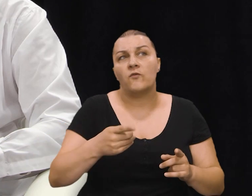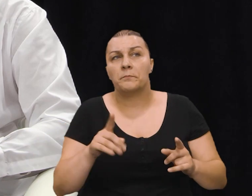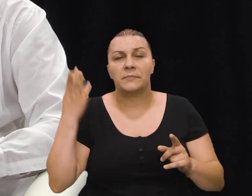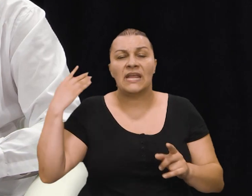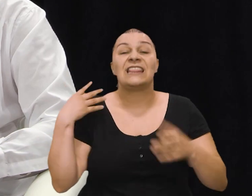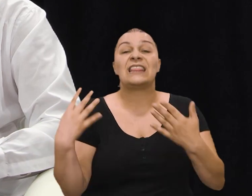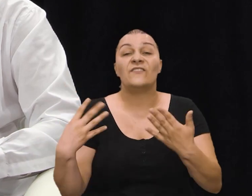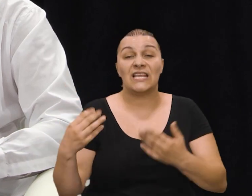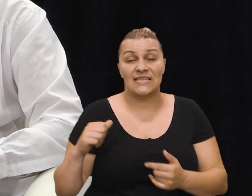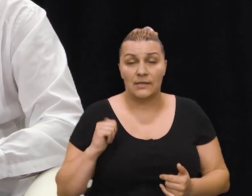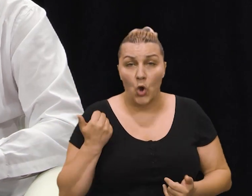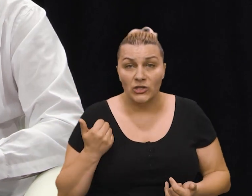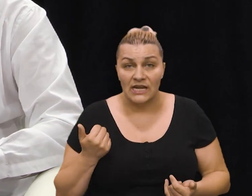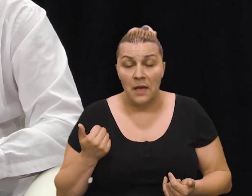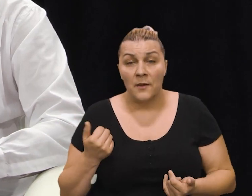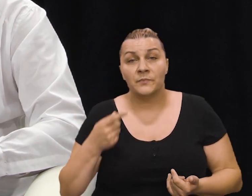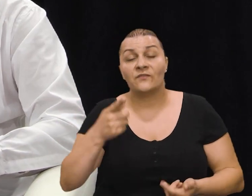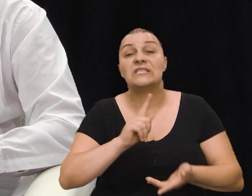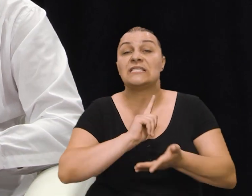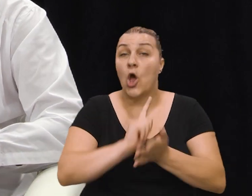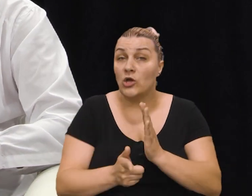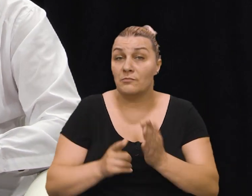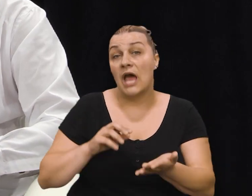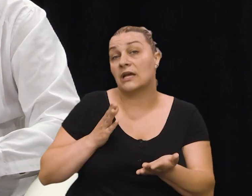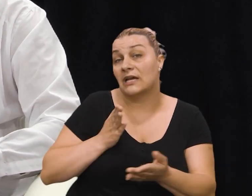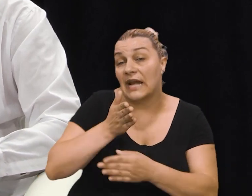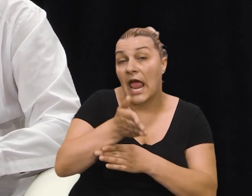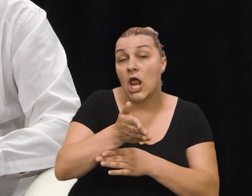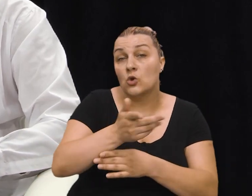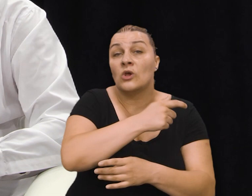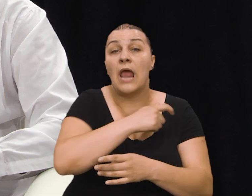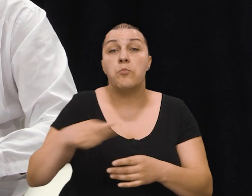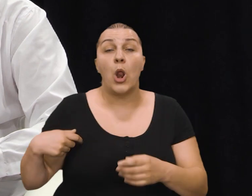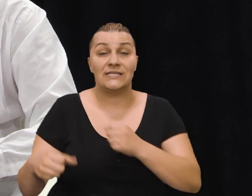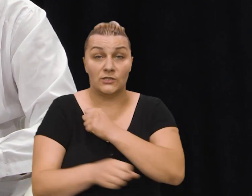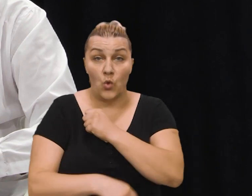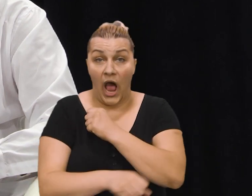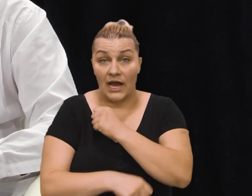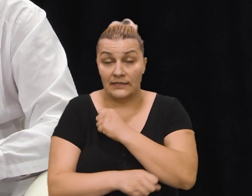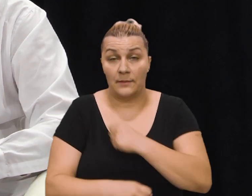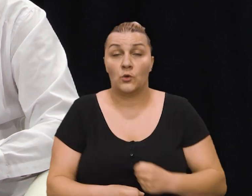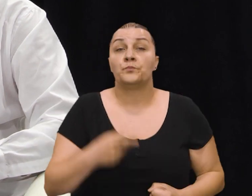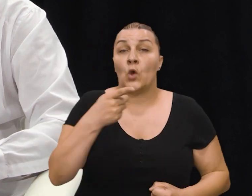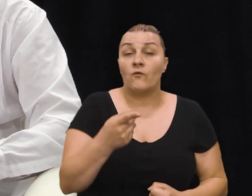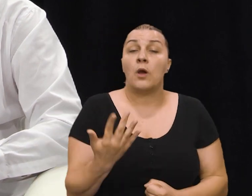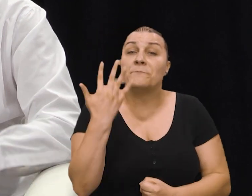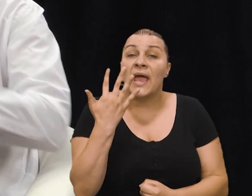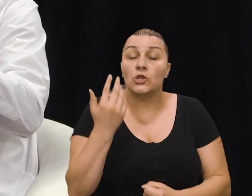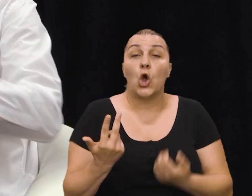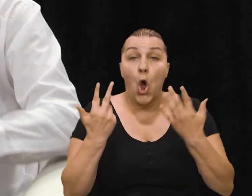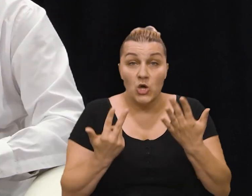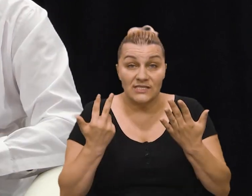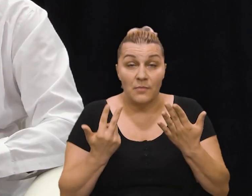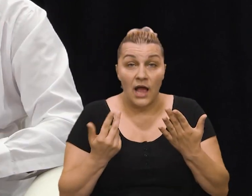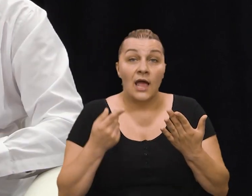govorimo o 90. godinama. Vi ste odmah krenili na policijsku akademiju tog petog kolovoza. Evo,